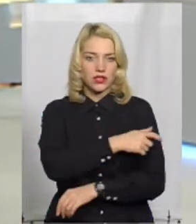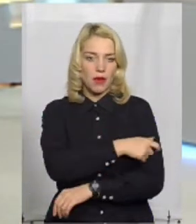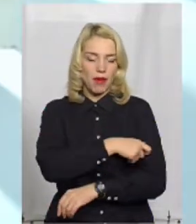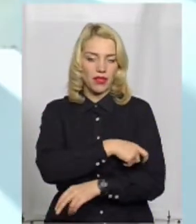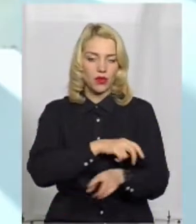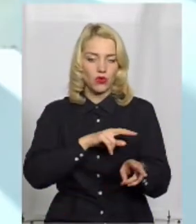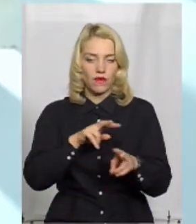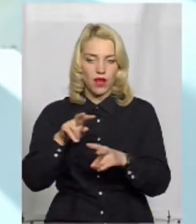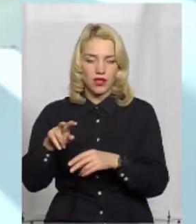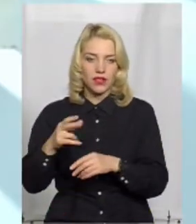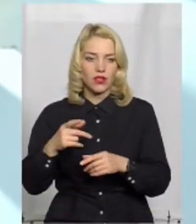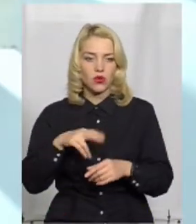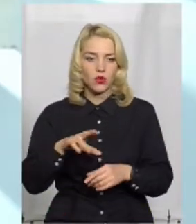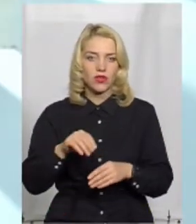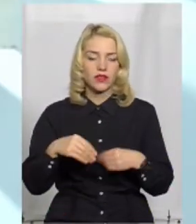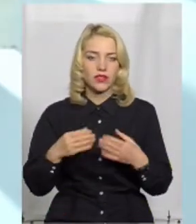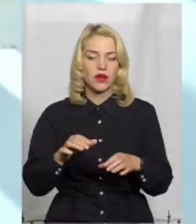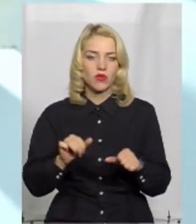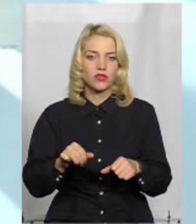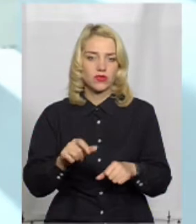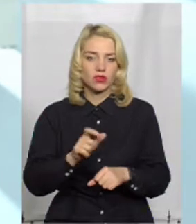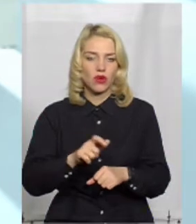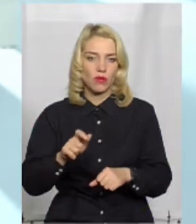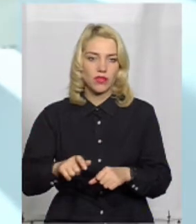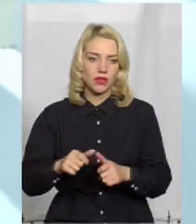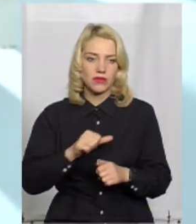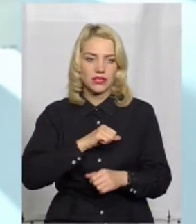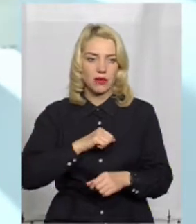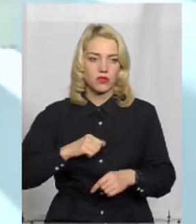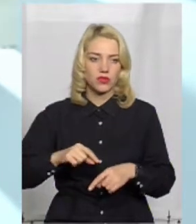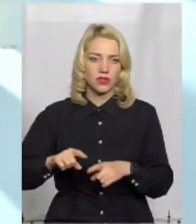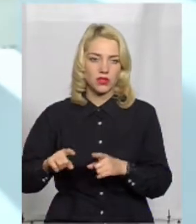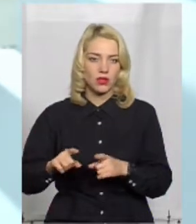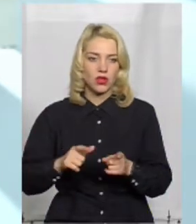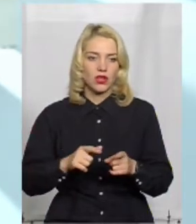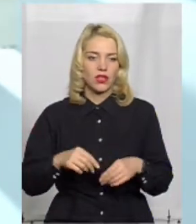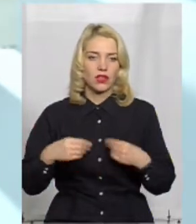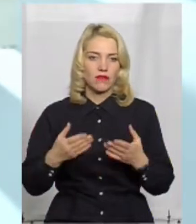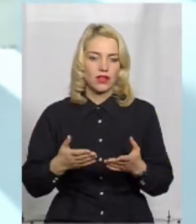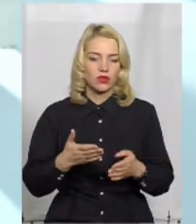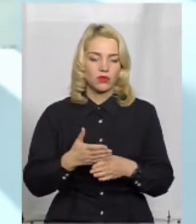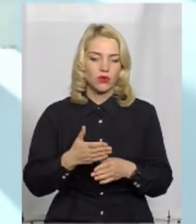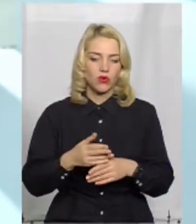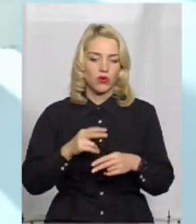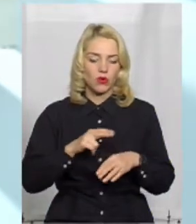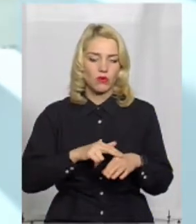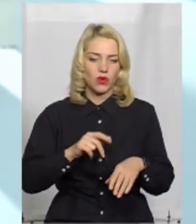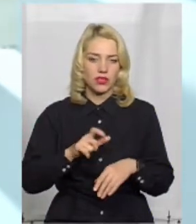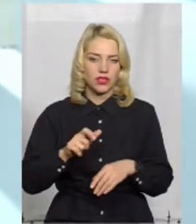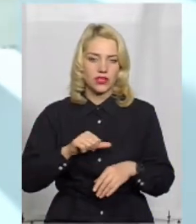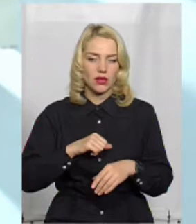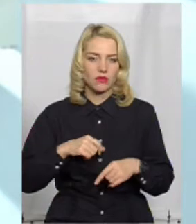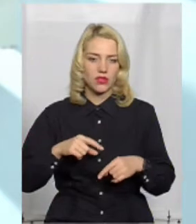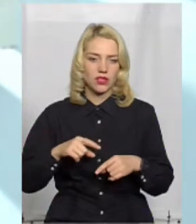до надання можливості громадянам самостійно надавати допомогу поліцейському, самостійно здійснює якісь